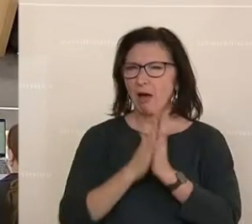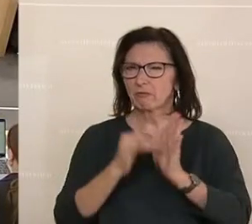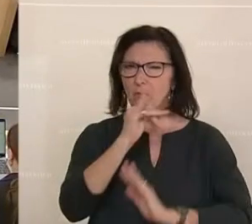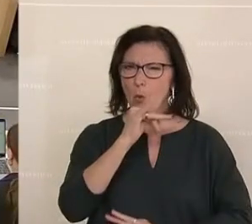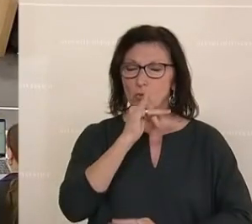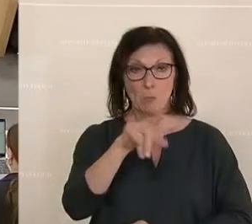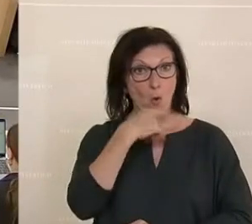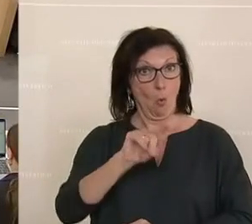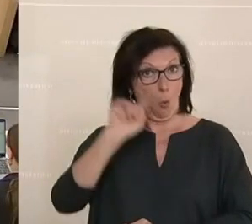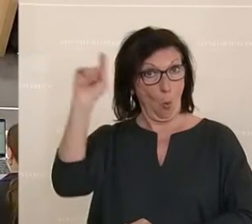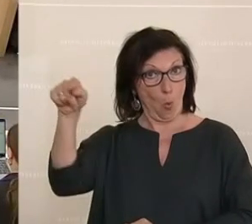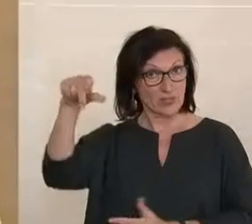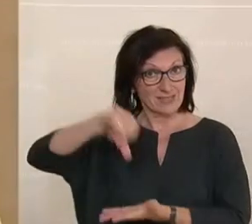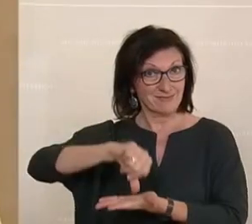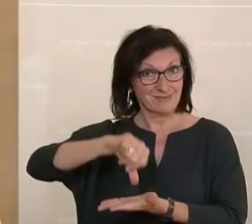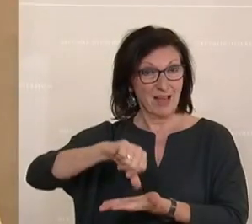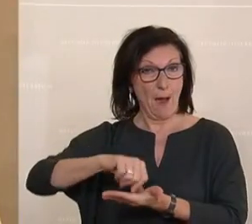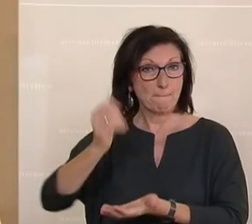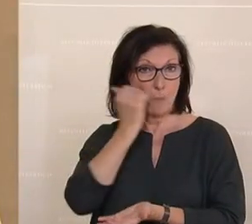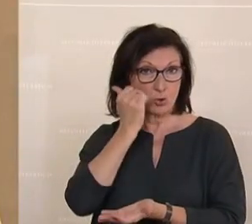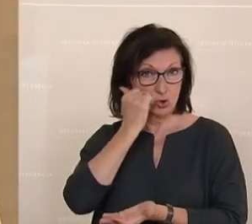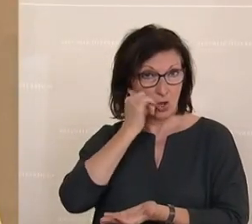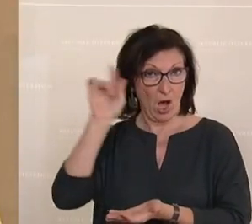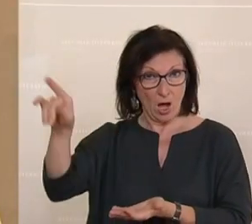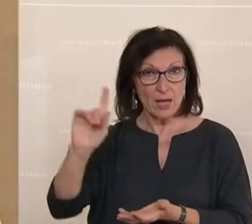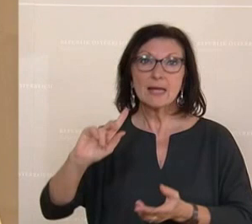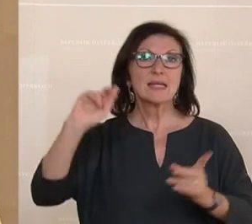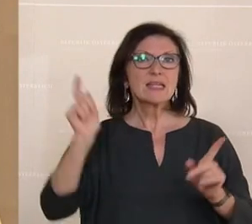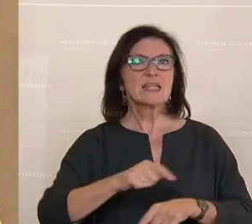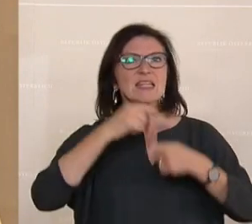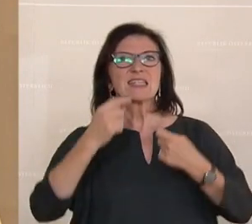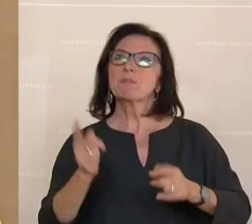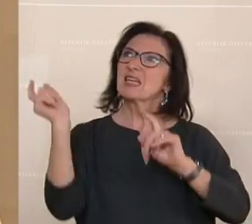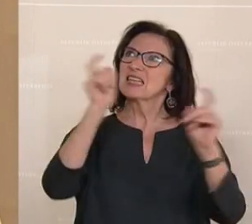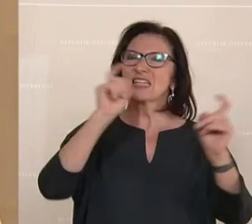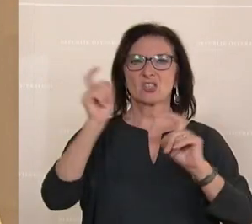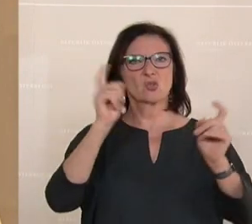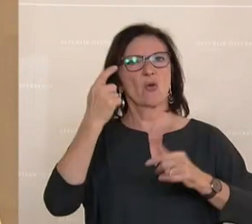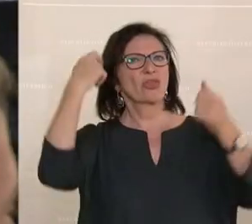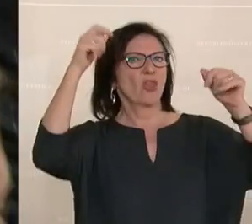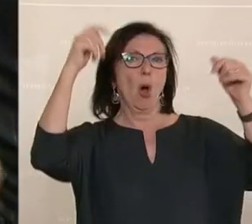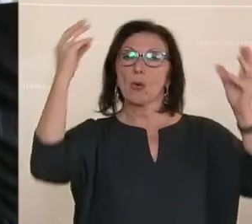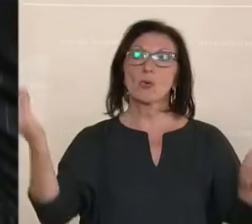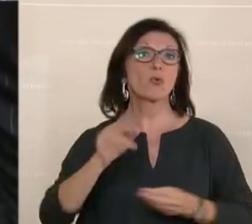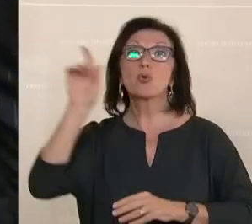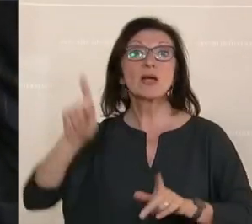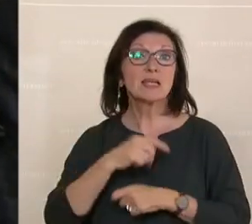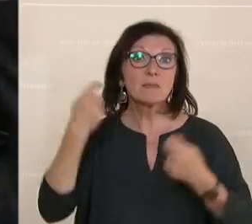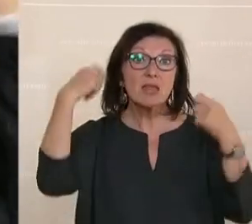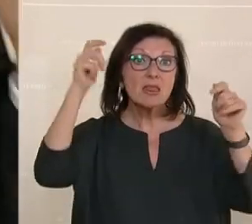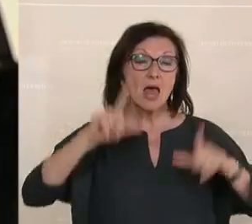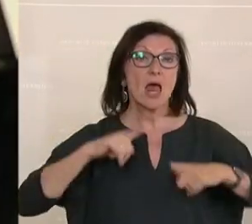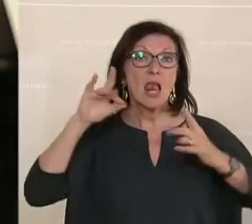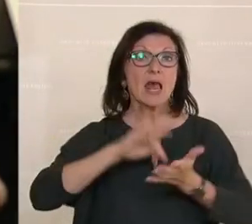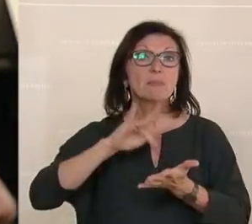in Russland, im Ballungsraum Moskau. Es gibt keine Teuerungsdebatte, weil es keine Teuerung gibt. Die Lebensmittelpreise